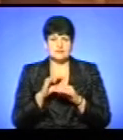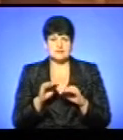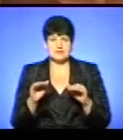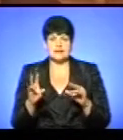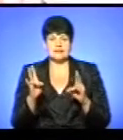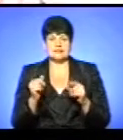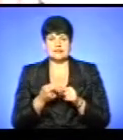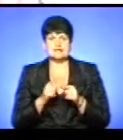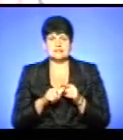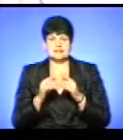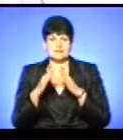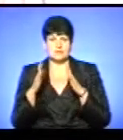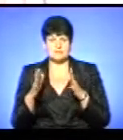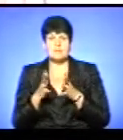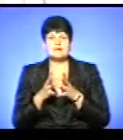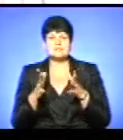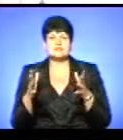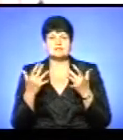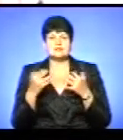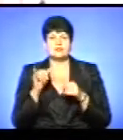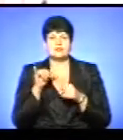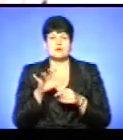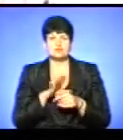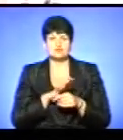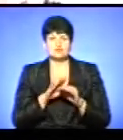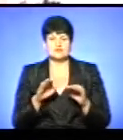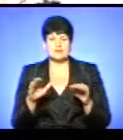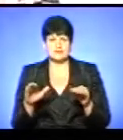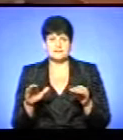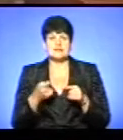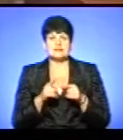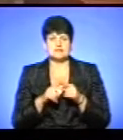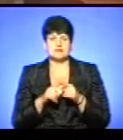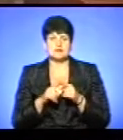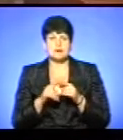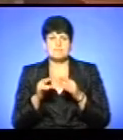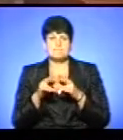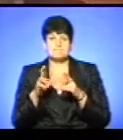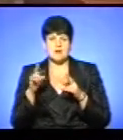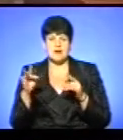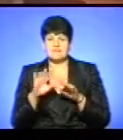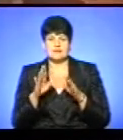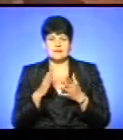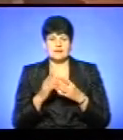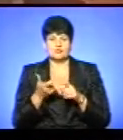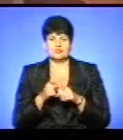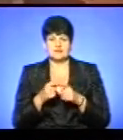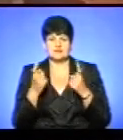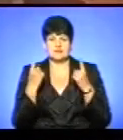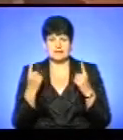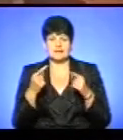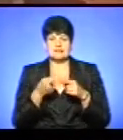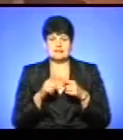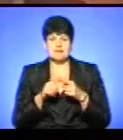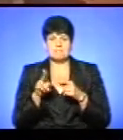на ці табори. Максимально скільки у вас було чи є дітей? Ця парафія не є надто велика, але на цій парафії ми